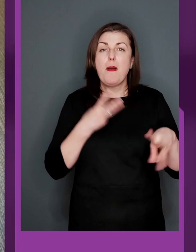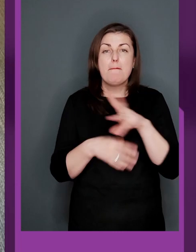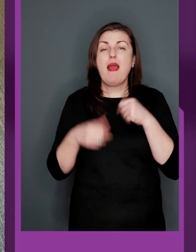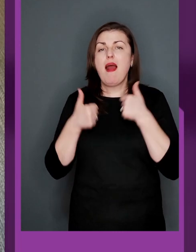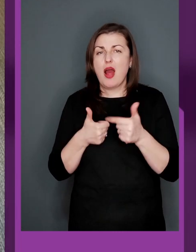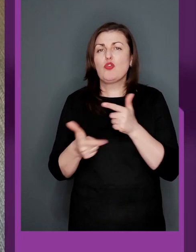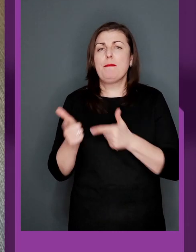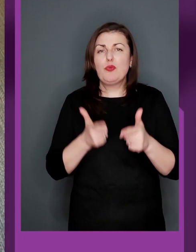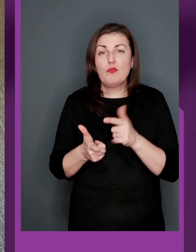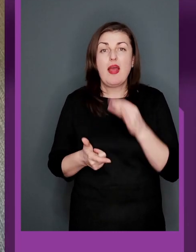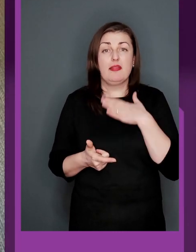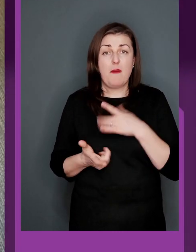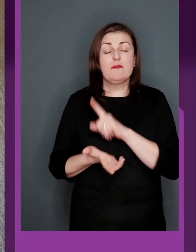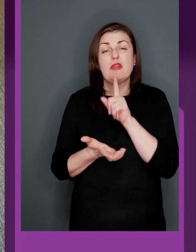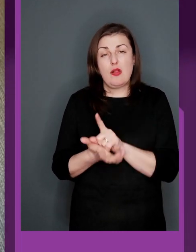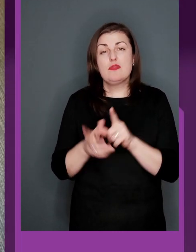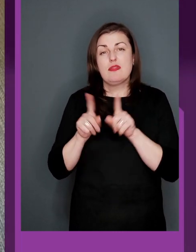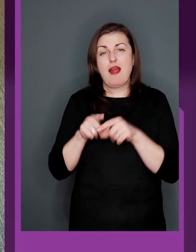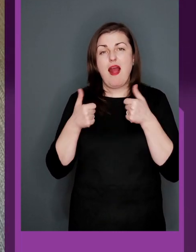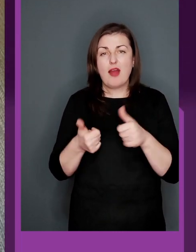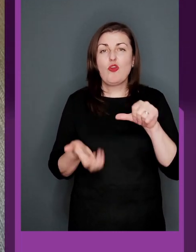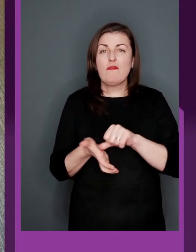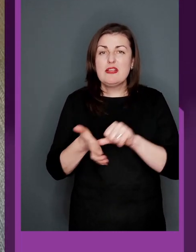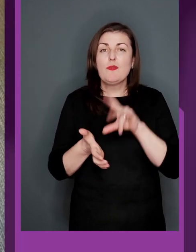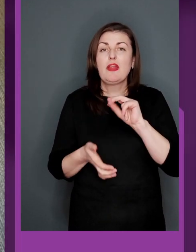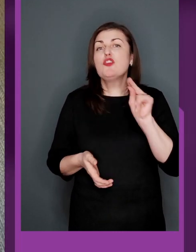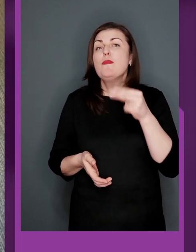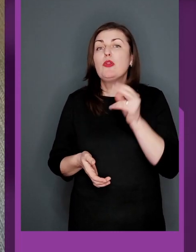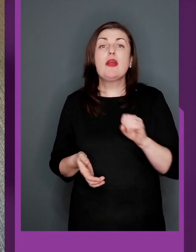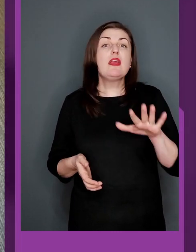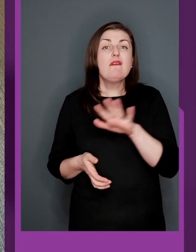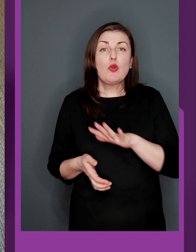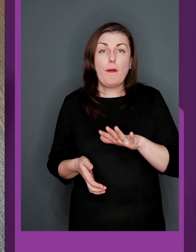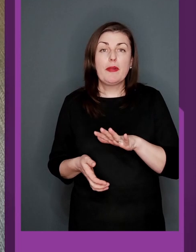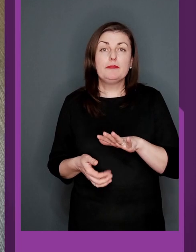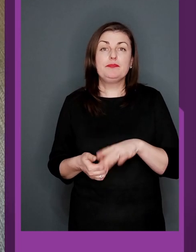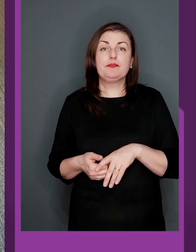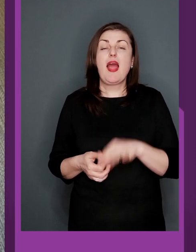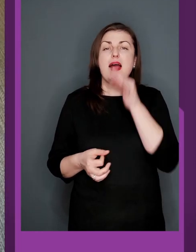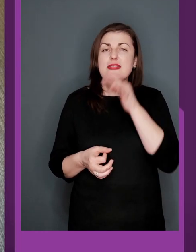підготовці ми гарно підготувалися, і нам вдалося так гарно виступити на Чемпіонаті Європи.